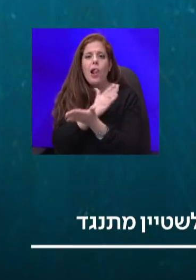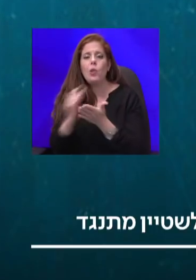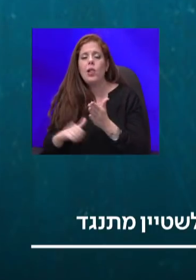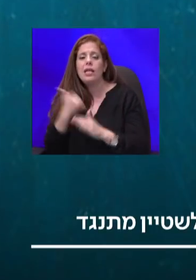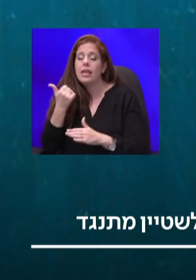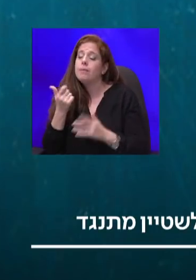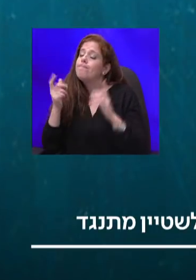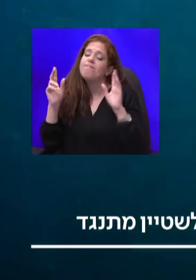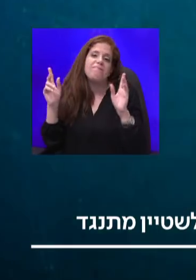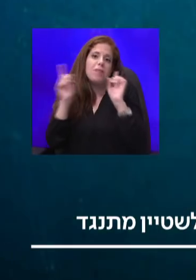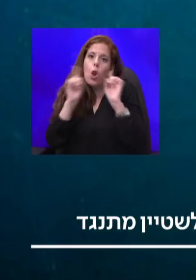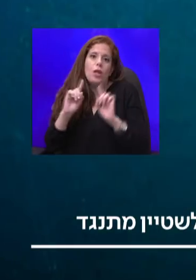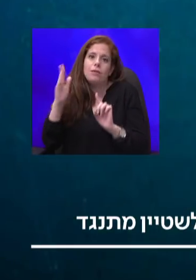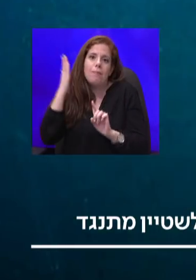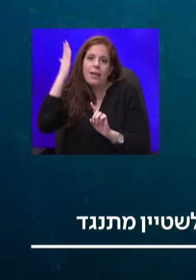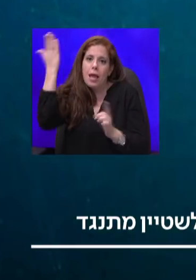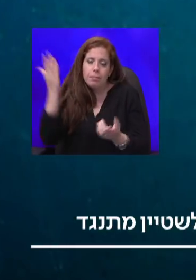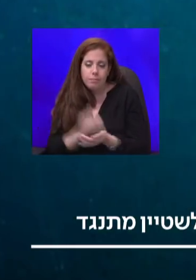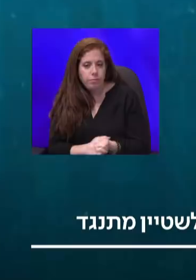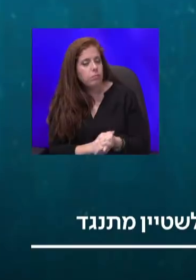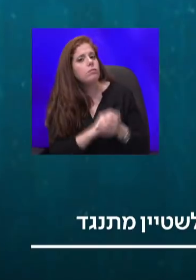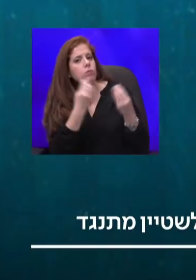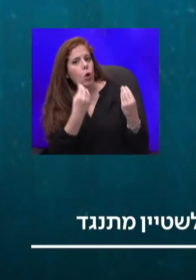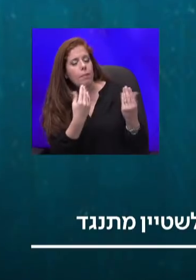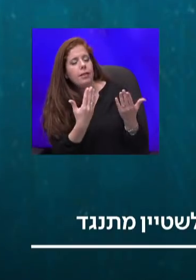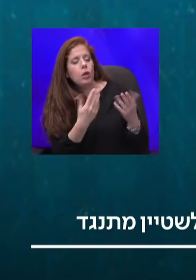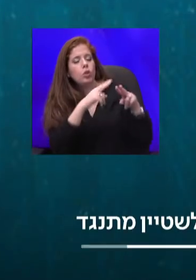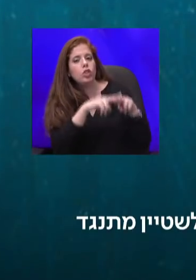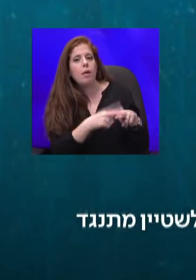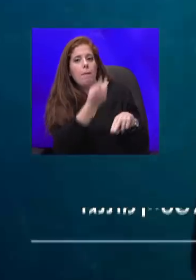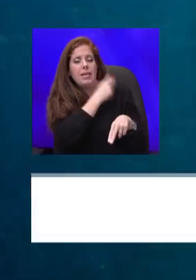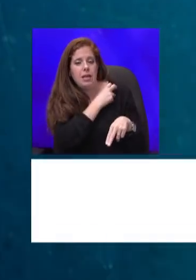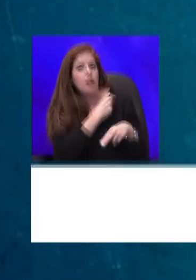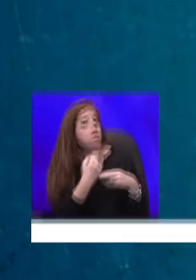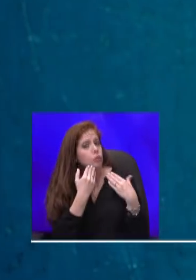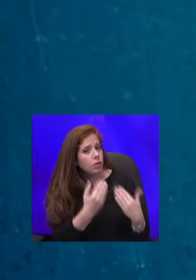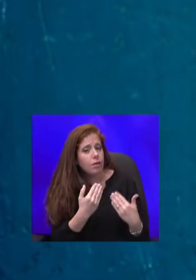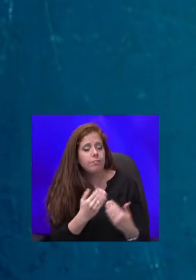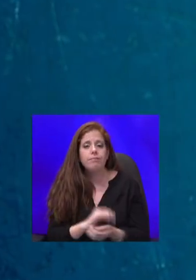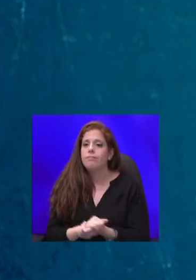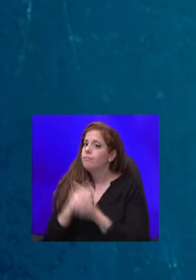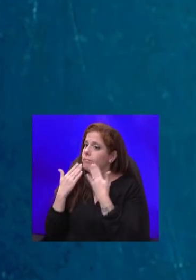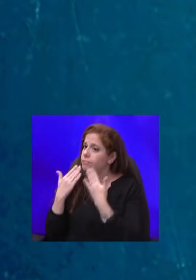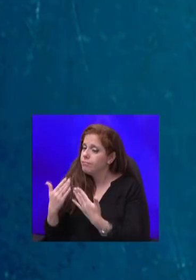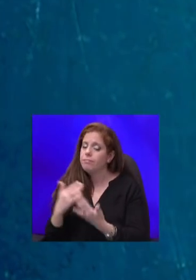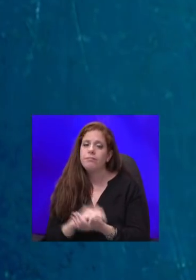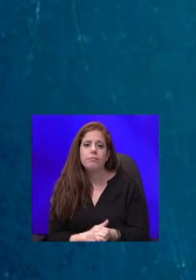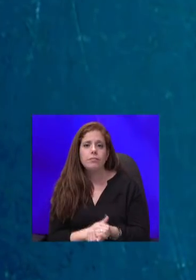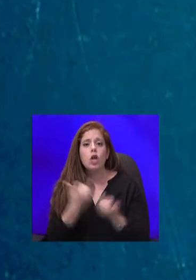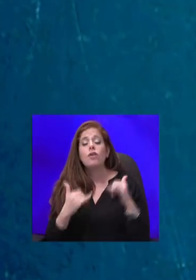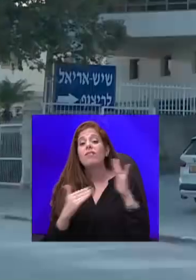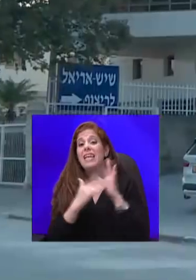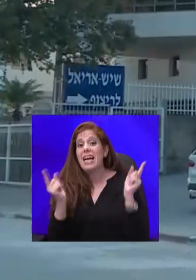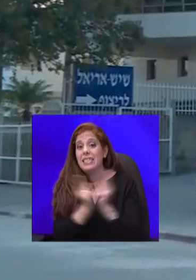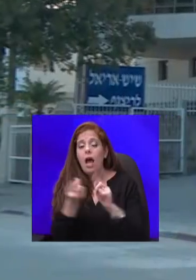עוד מעט נשאל את מדכה לקניוני אופר ליל קייזר, תודה רבה. תודה, שאו. עכשיו אנחנו נצא להפסקה קצרה, ואחריה נהיה עם